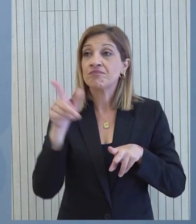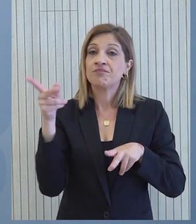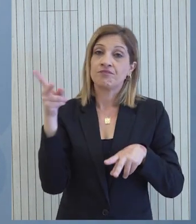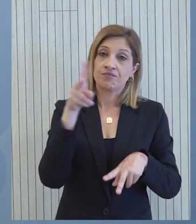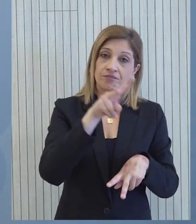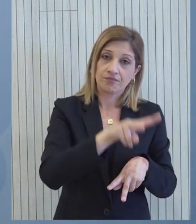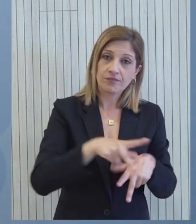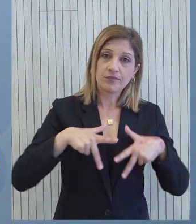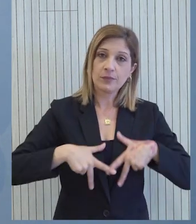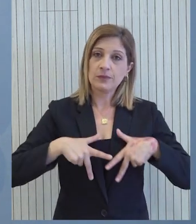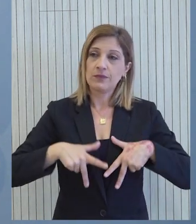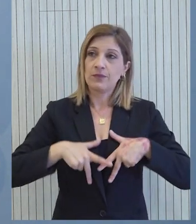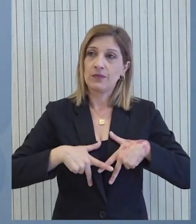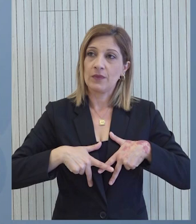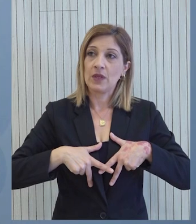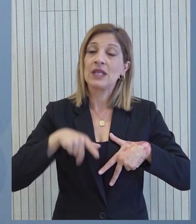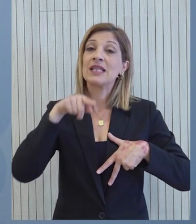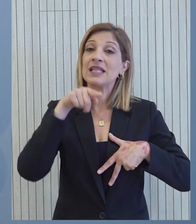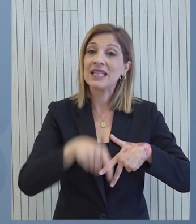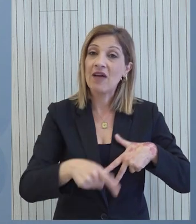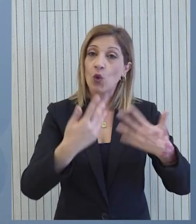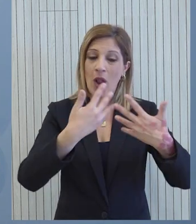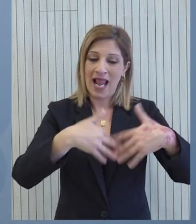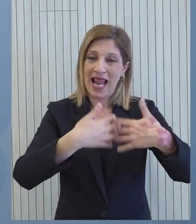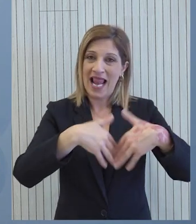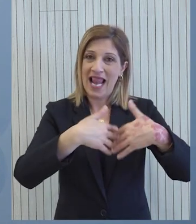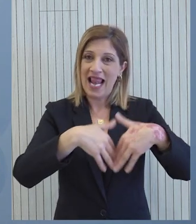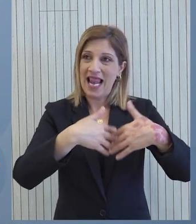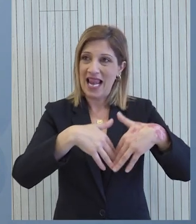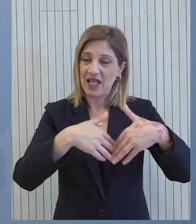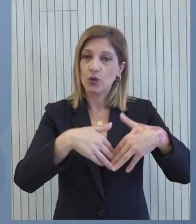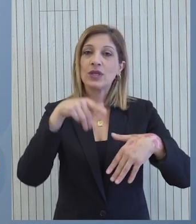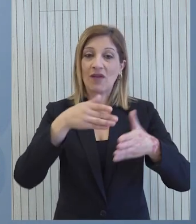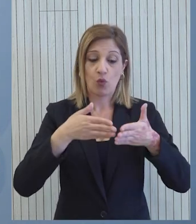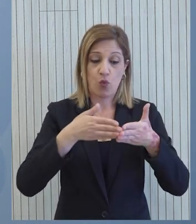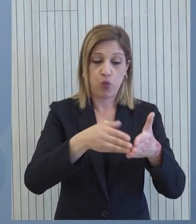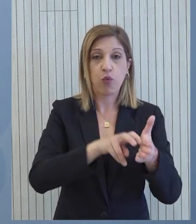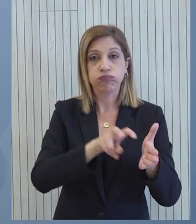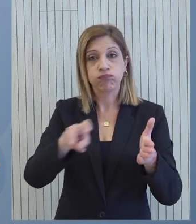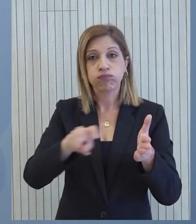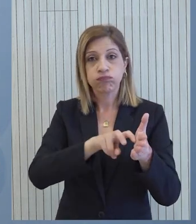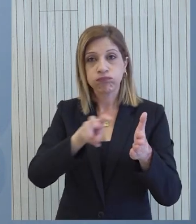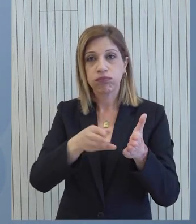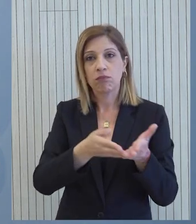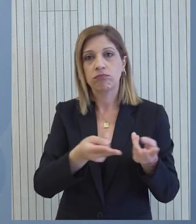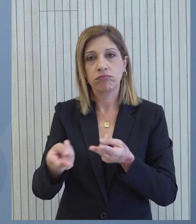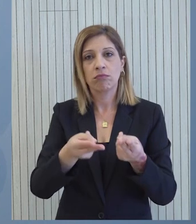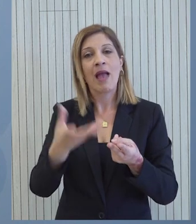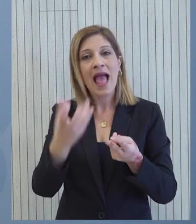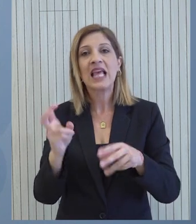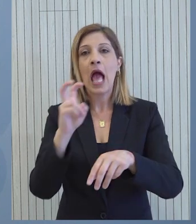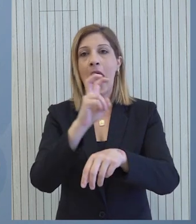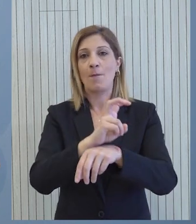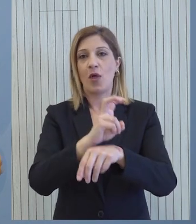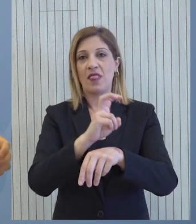Να σας πω ότι στον μηχανισμό λειτουργίας της πλωτής από βάθρας υπάρχει δυνατότητα πλωτής αποθήκευσης